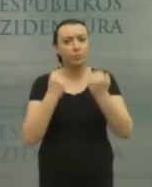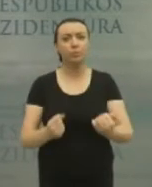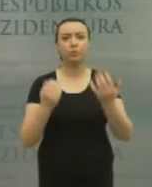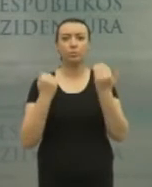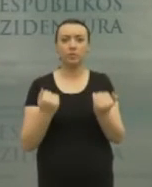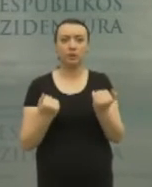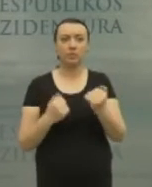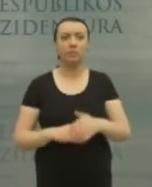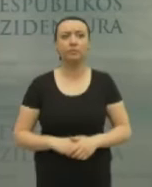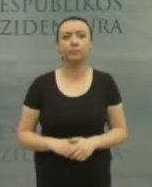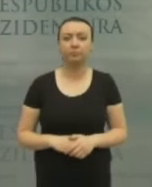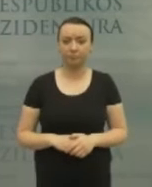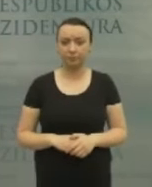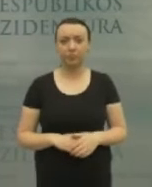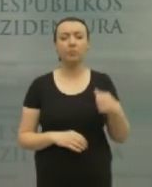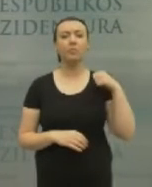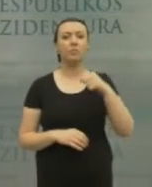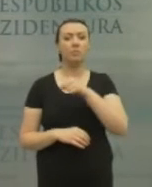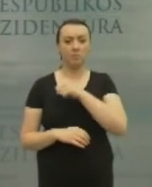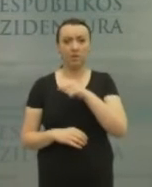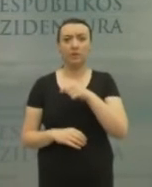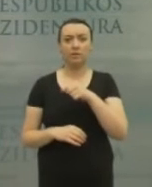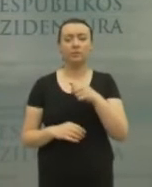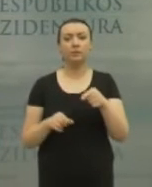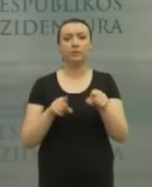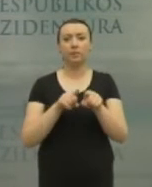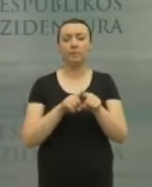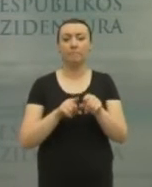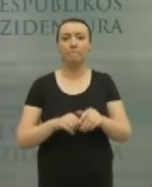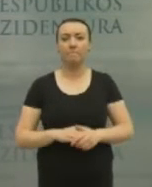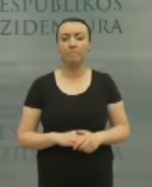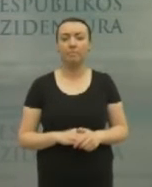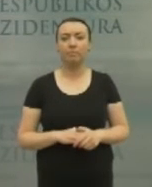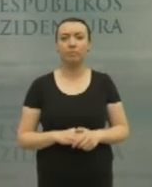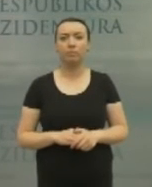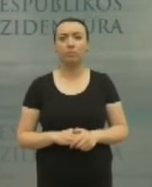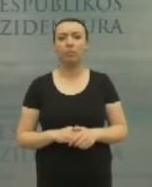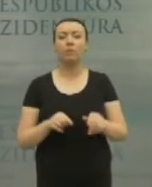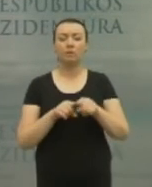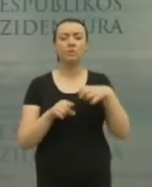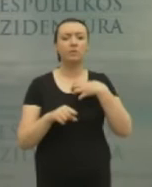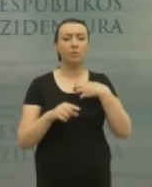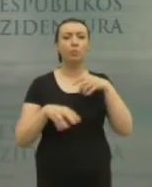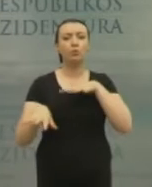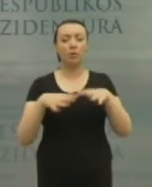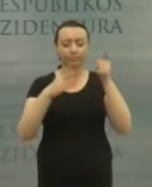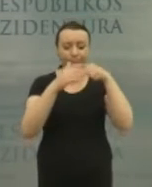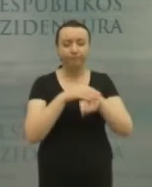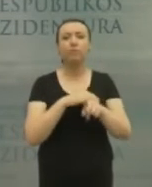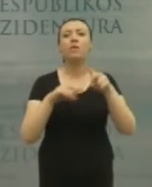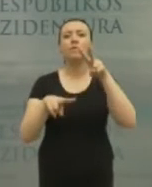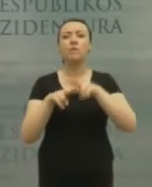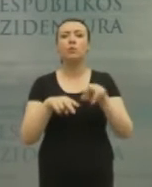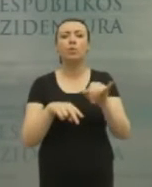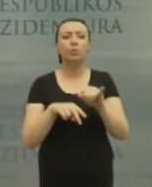atsiliepimas į Lietuvos Respublikos kvietimą atvykti ir išsiaiškinti situaciją konkrečiai tose